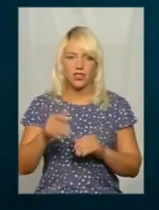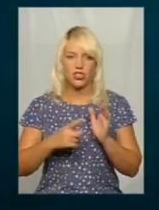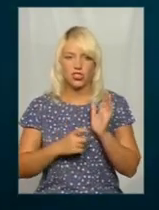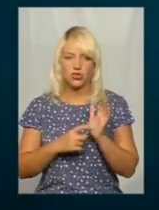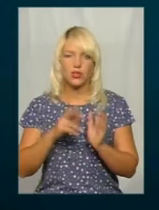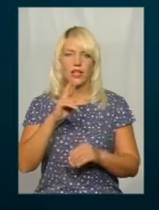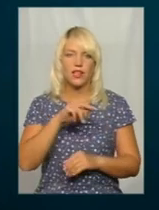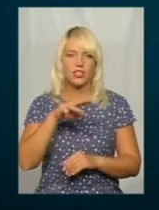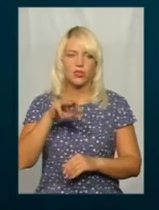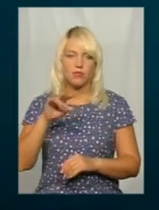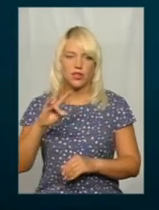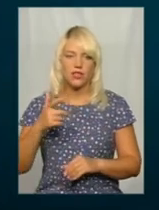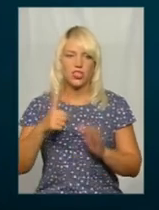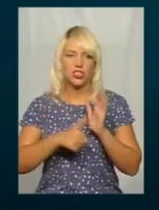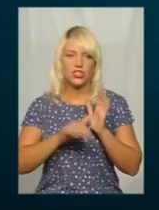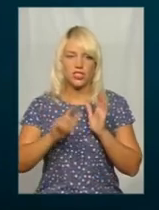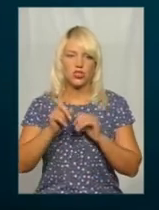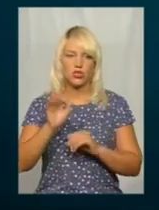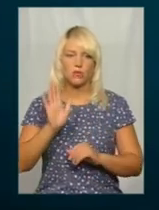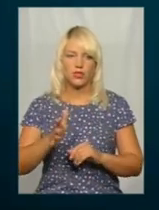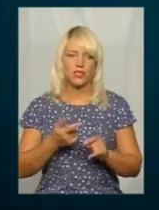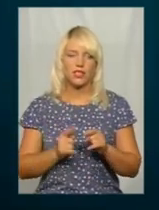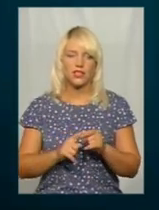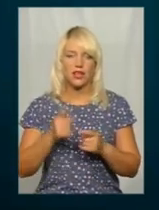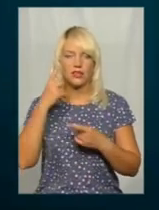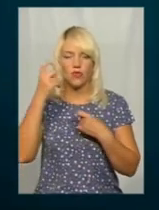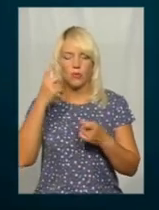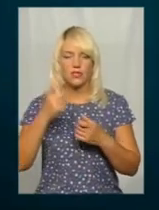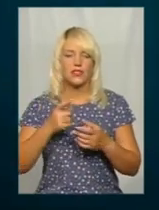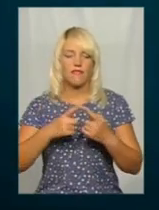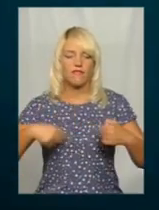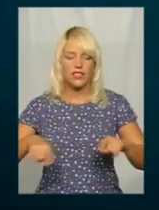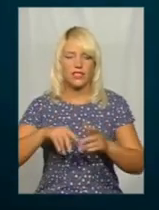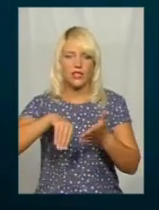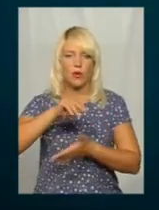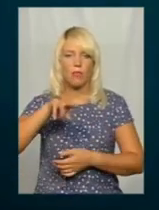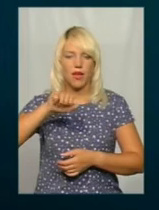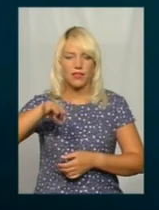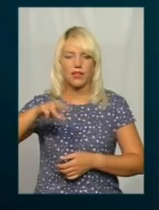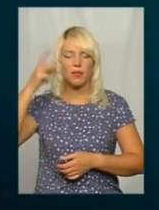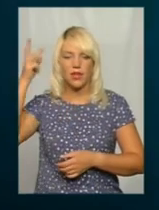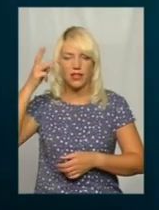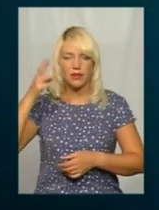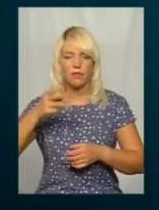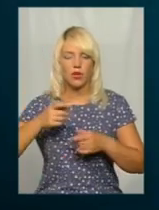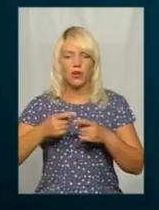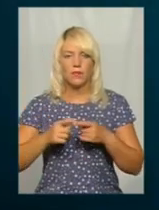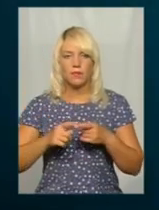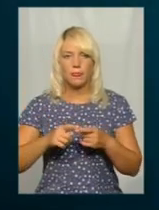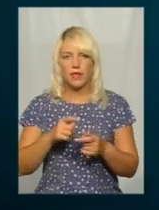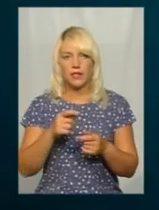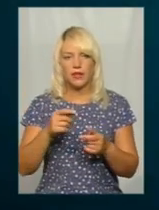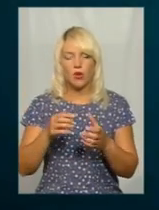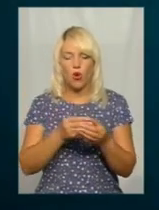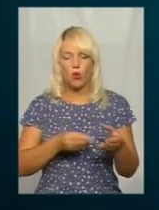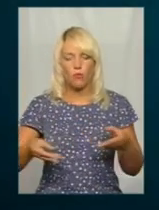гривень. Це за інформацією начальника відділу закупівель ПАД «Державна» Продовольчо-зернова корпорація України у